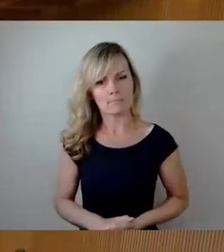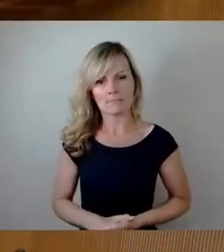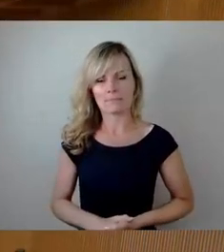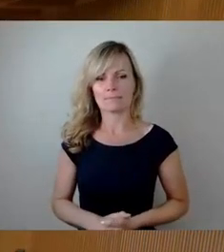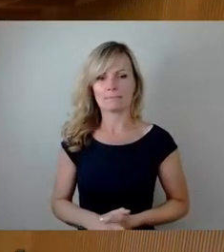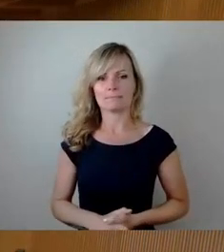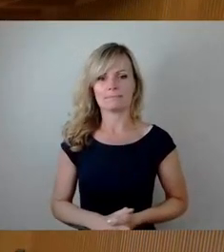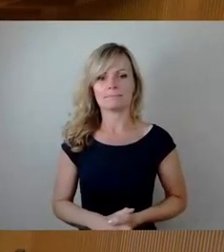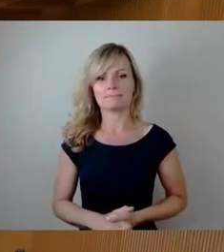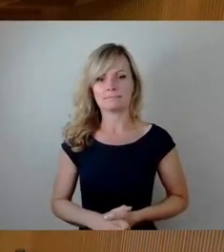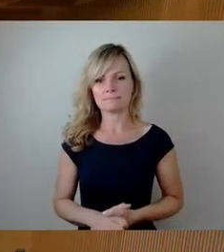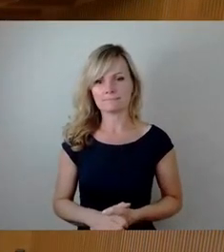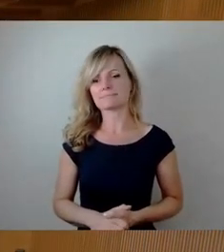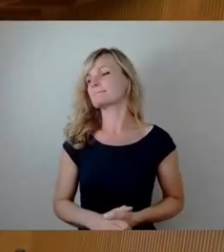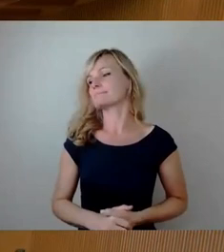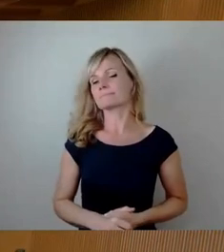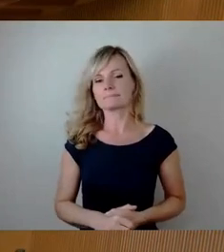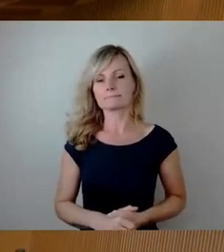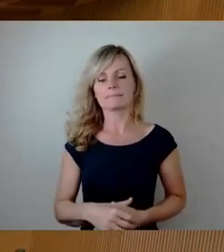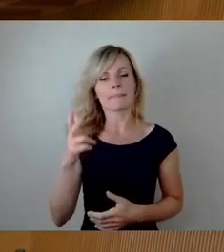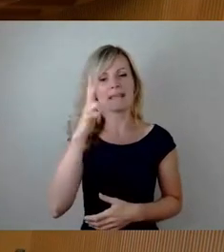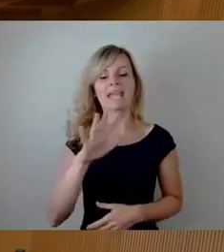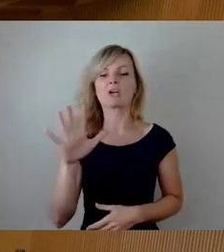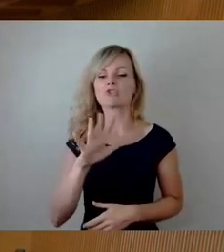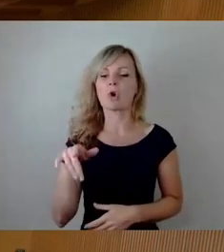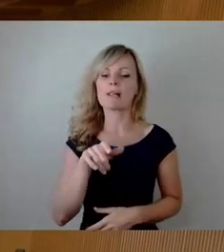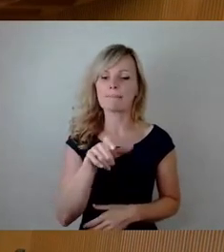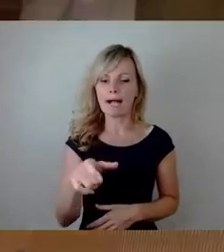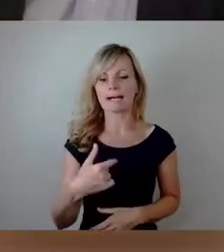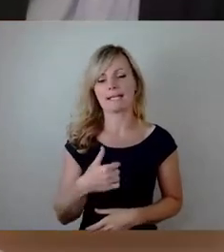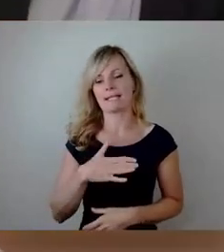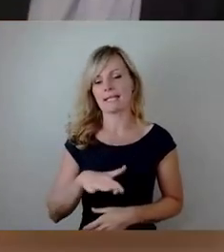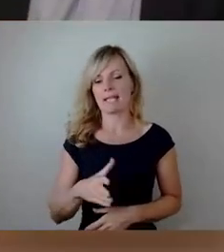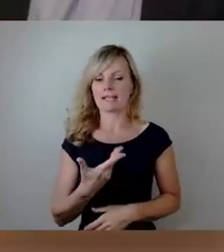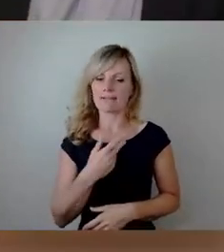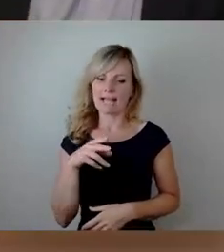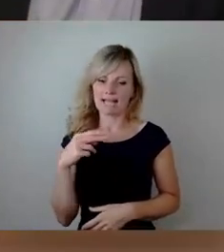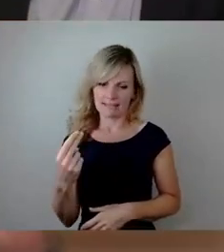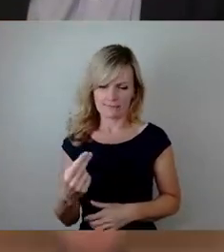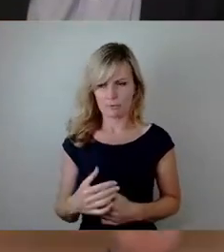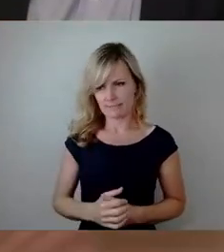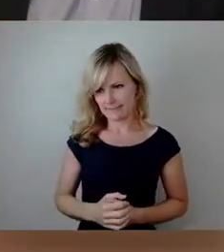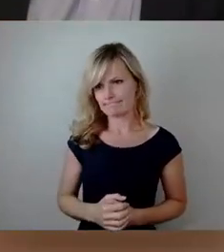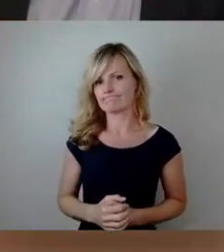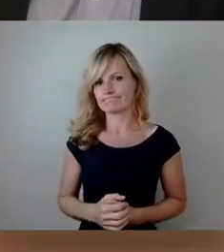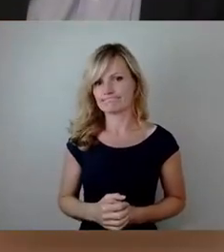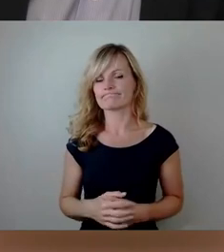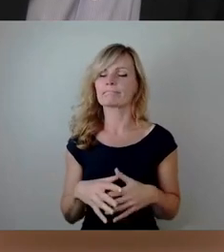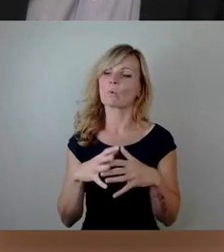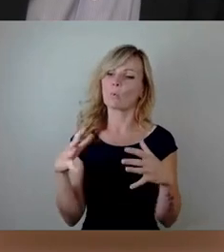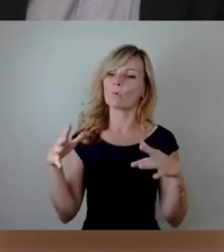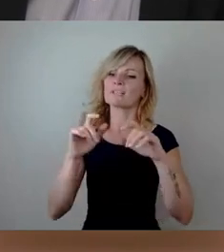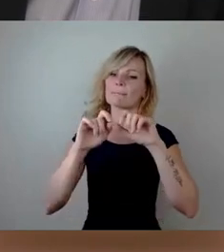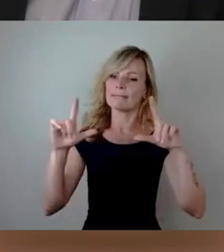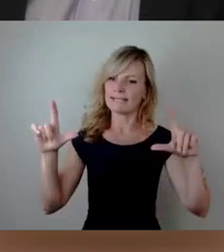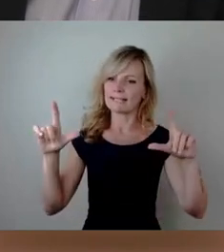Also, Herr Scholbach, auch da will ich Ihnen gerne Rede und Antwort stehen. Und mache nun mal das große Bild auf